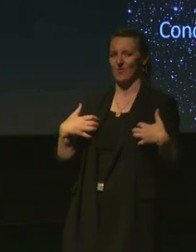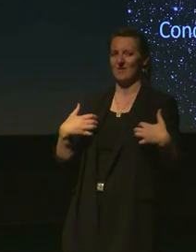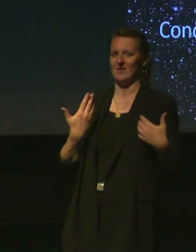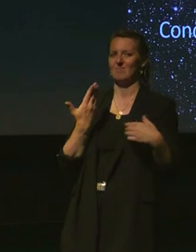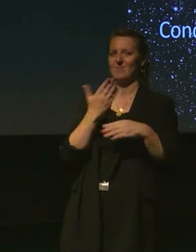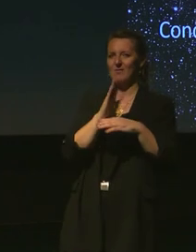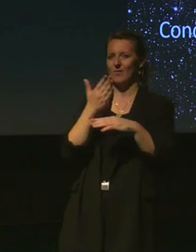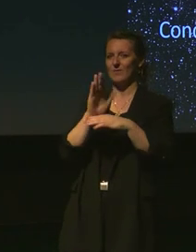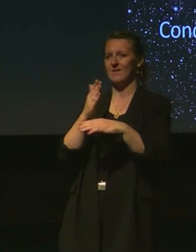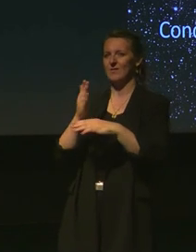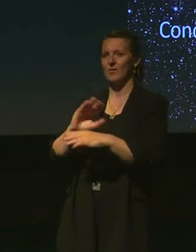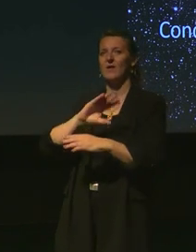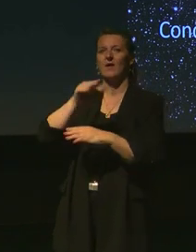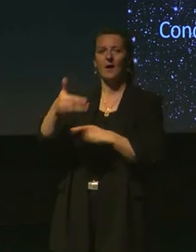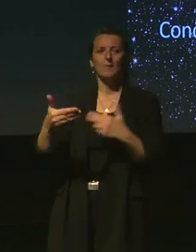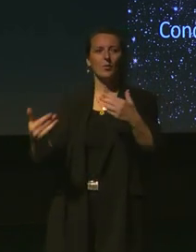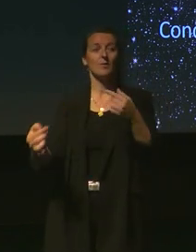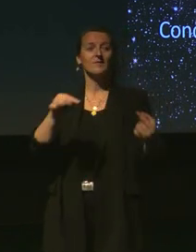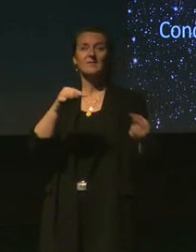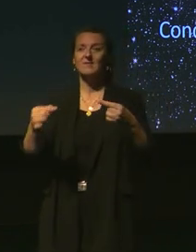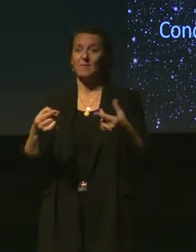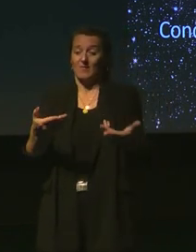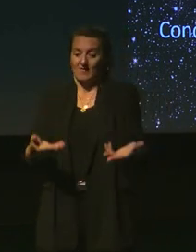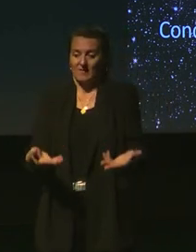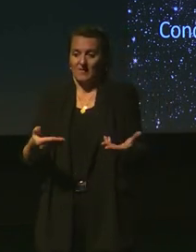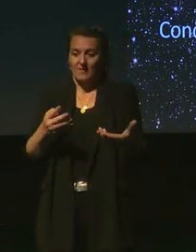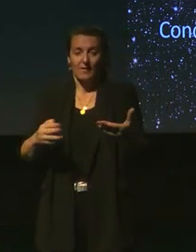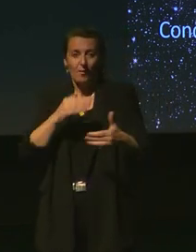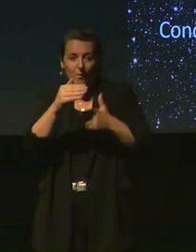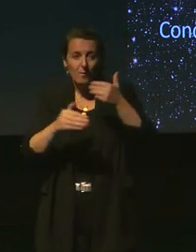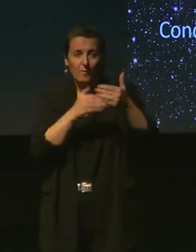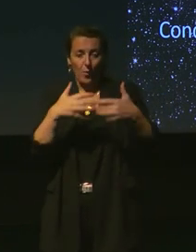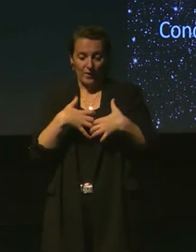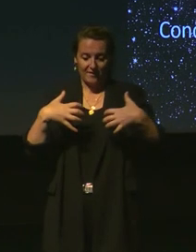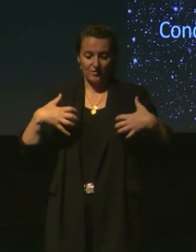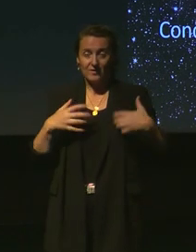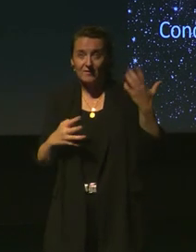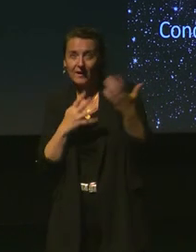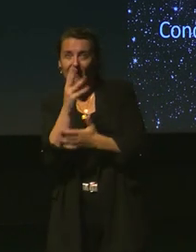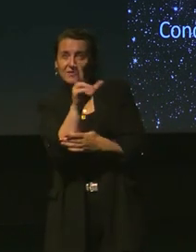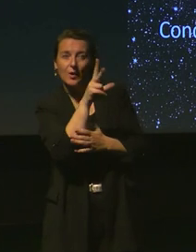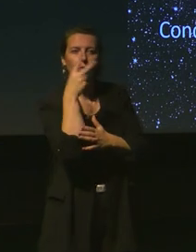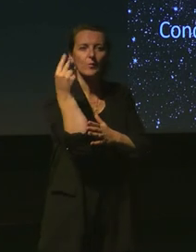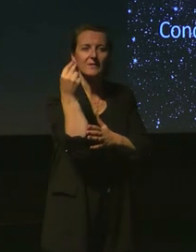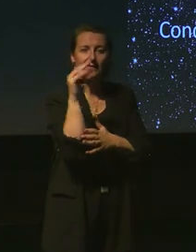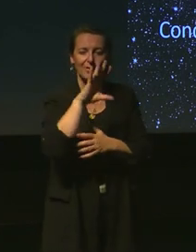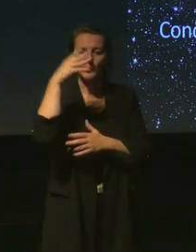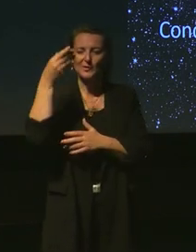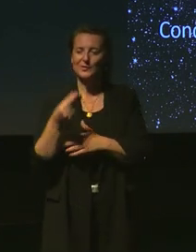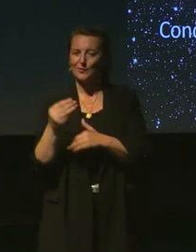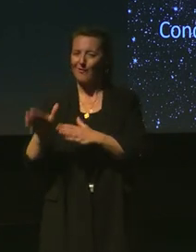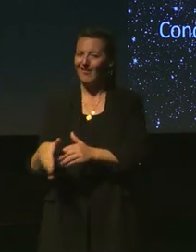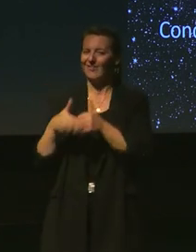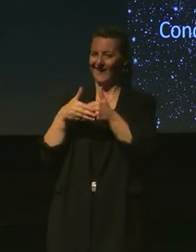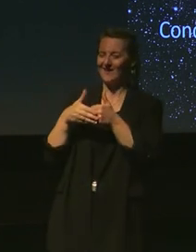débat qui est plus actuel, les progrès scientifiques et amiens de l'humanité, toujours en utilisant Jules Verne comme support. Et la conclusion,